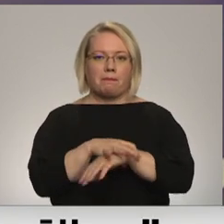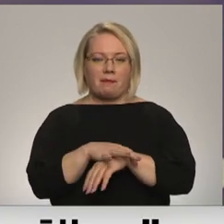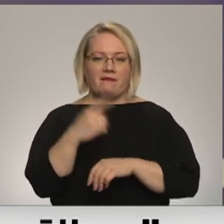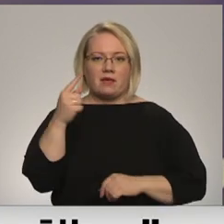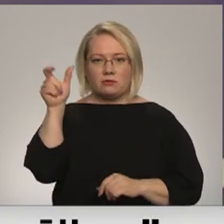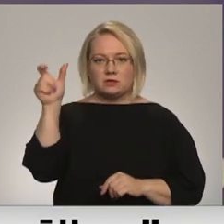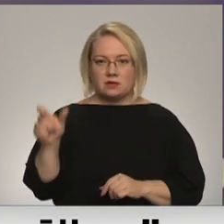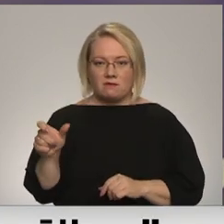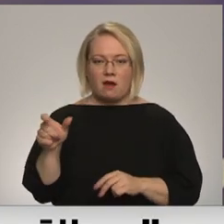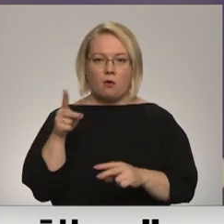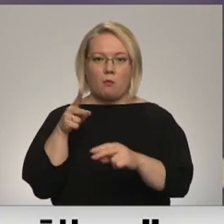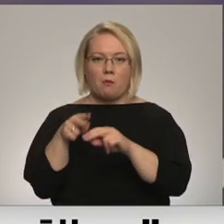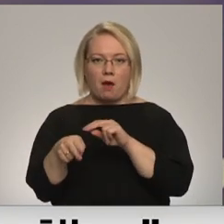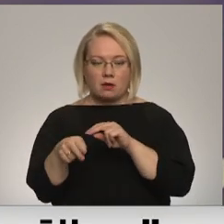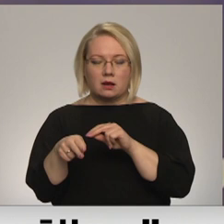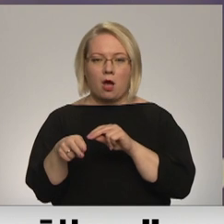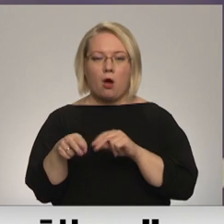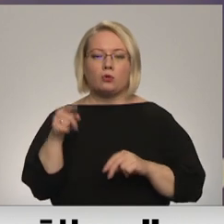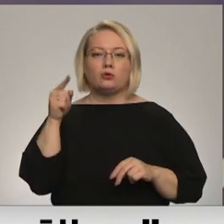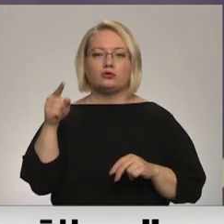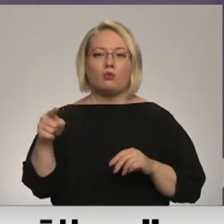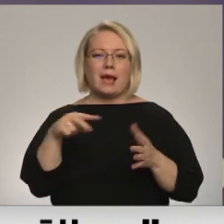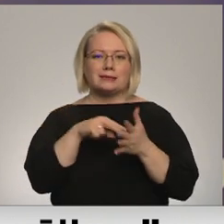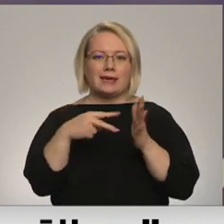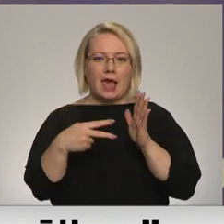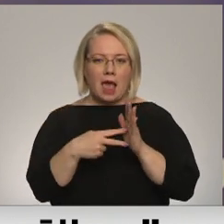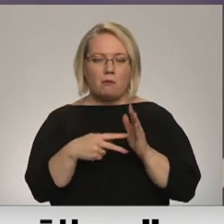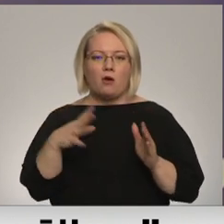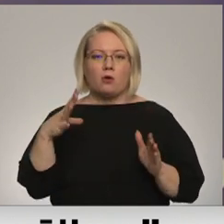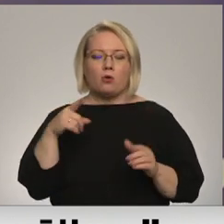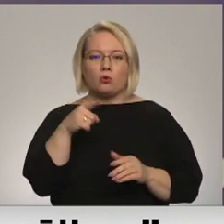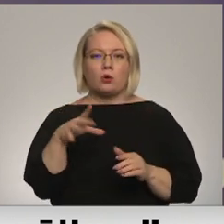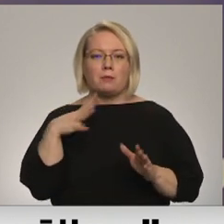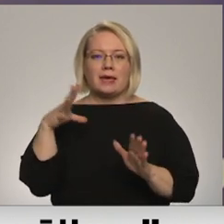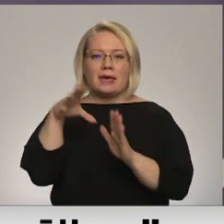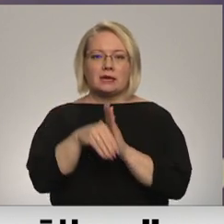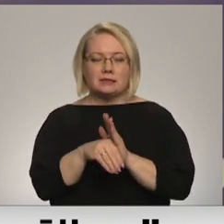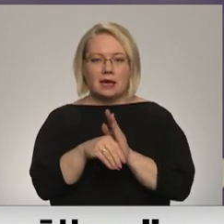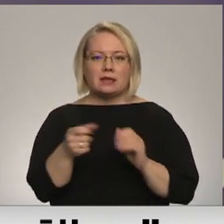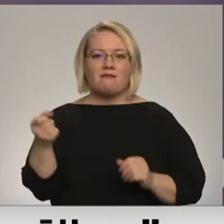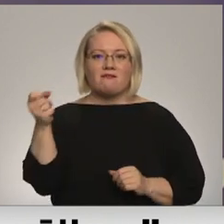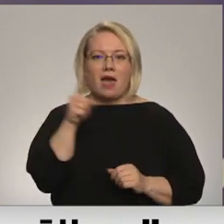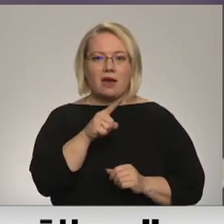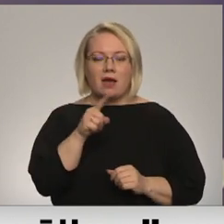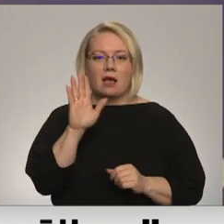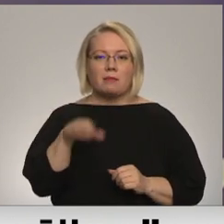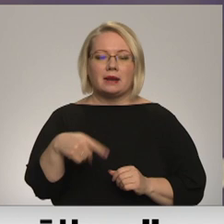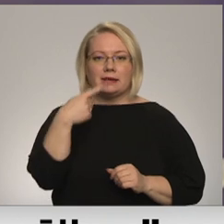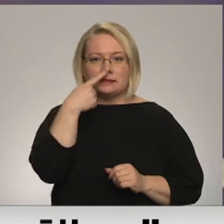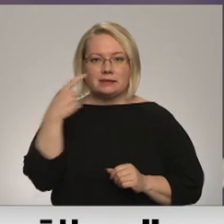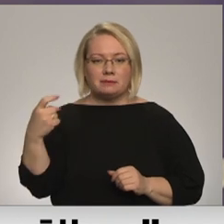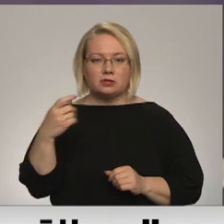pārtraukt mūļu schēmu, kura bija iesaistīti vairāk nekā simts mūsu